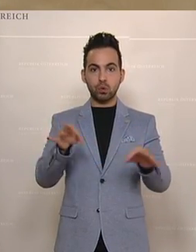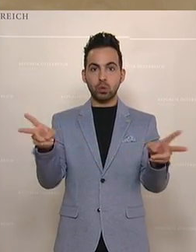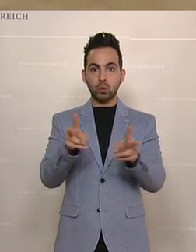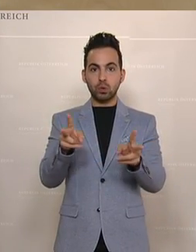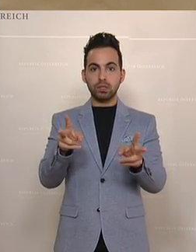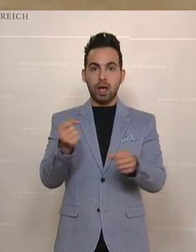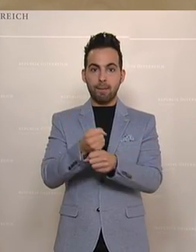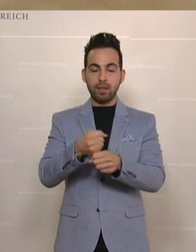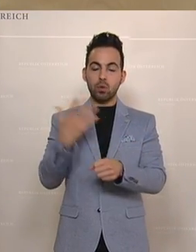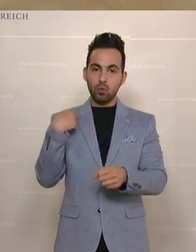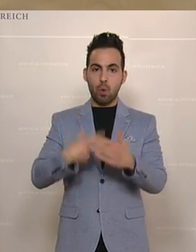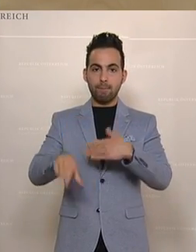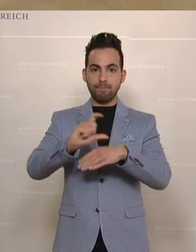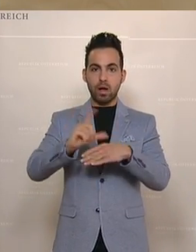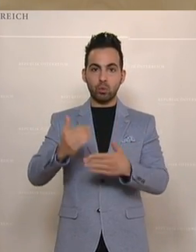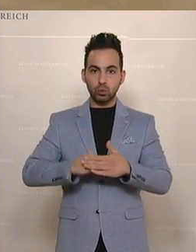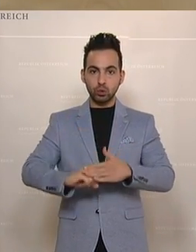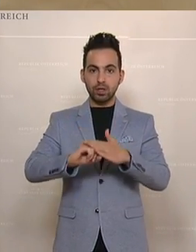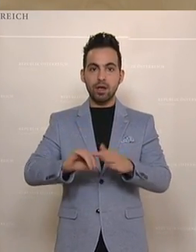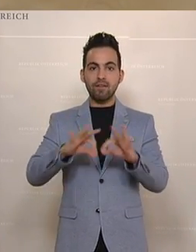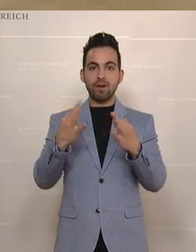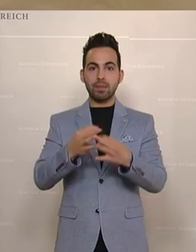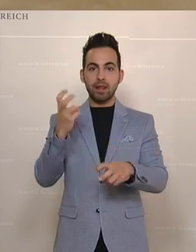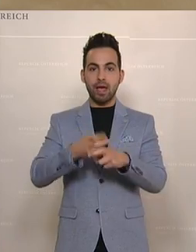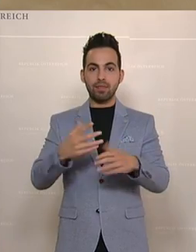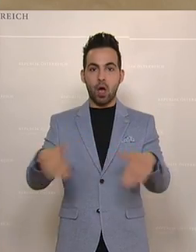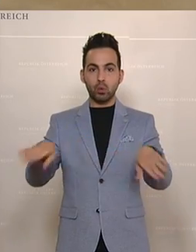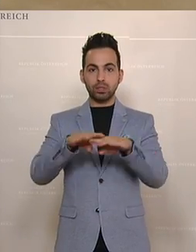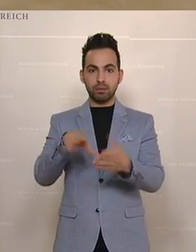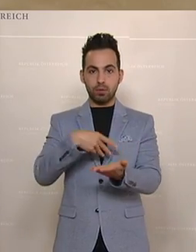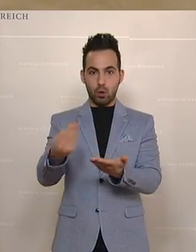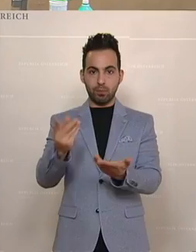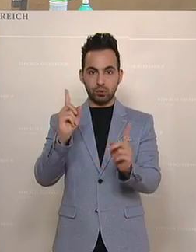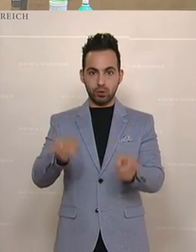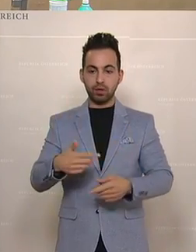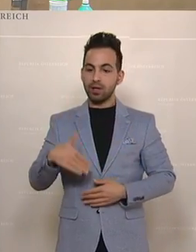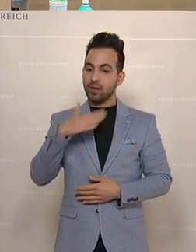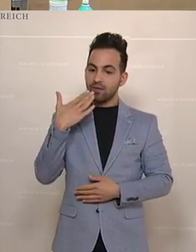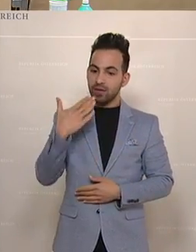weiteres Mal Unterstützung aus dem Familienhärteausgleich erhalten. Vielen Dank. Besten Dank, Frau Abgeordnete.